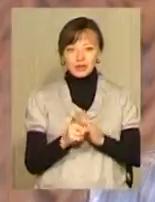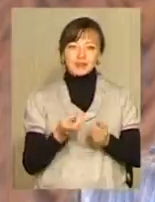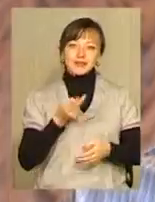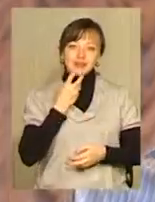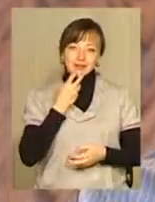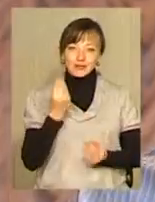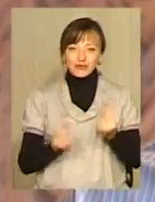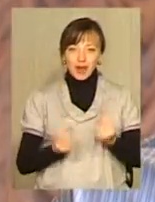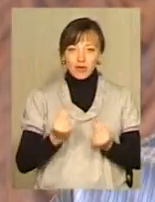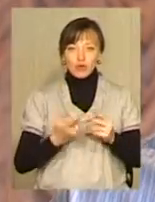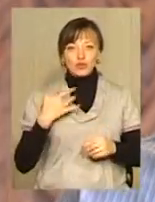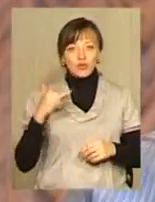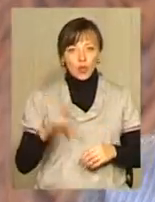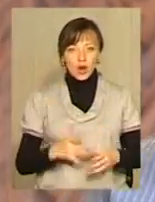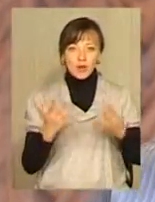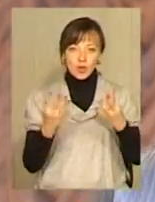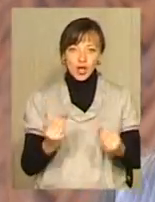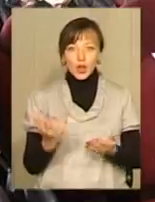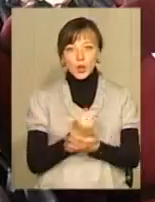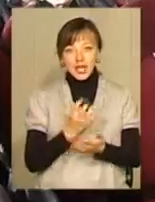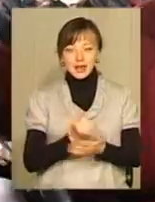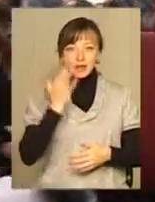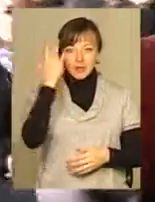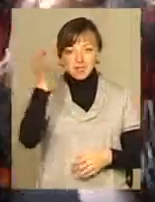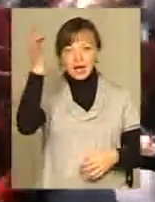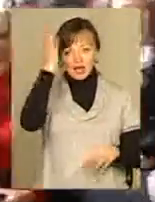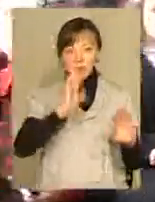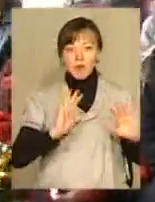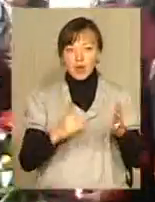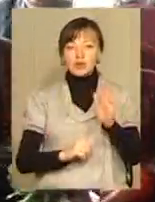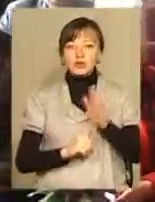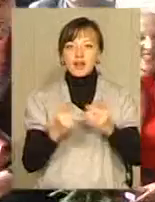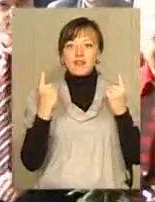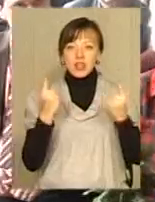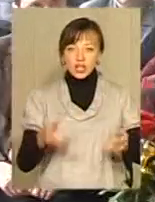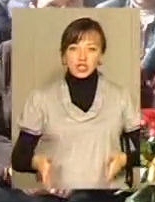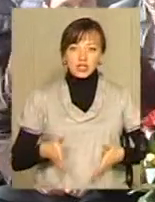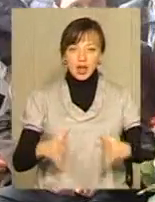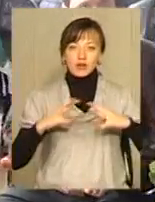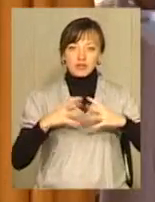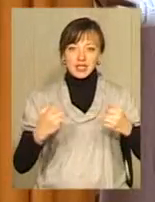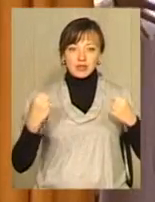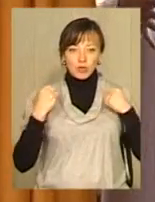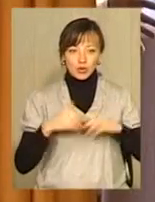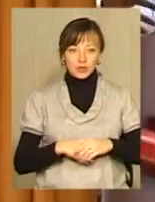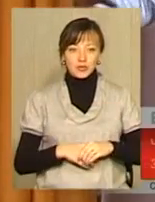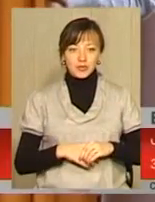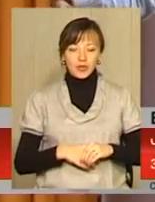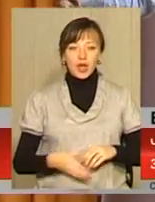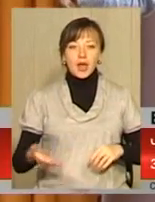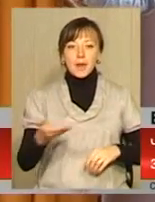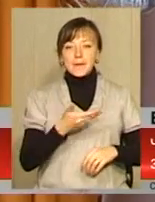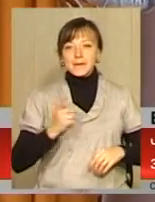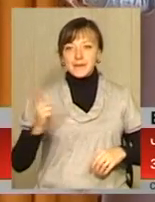жартами. Говорить про суворі будні, досягнення та мрії. Згадав момент, з якого розпочався великий шлях у світі спорту. Ми з